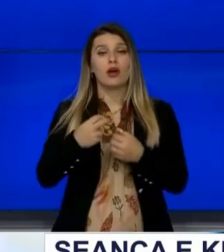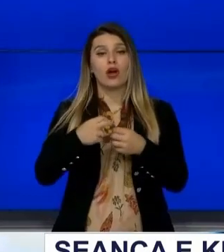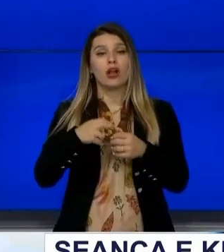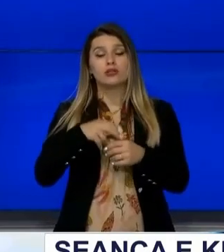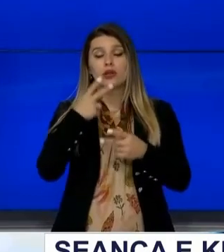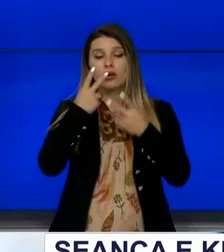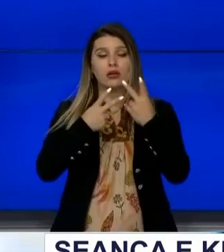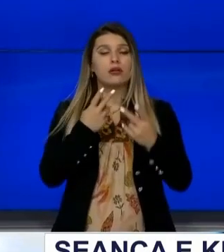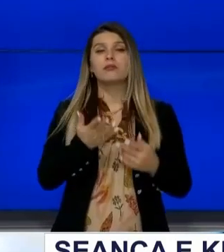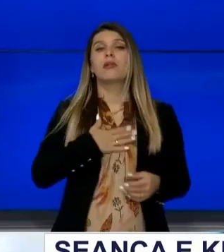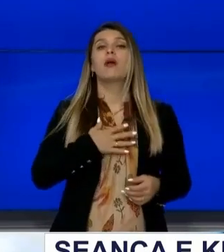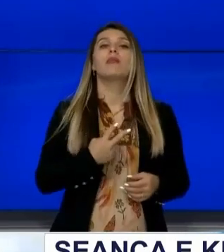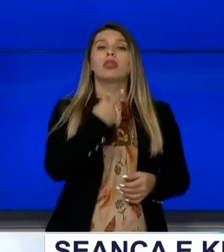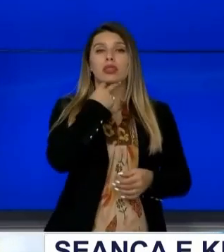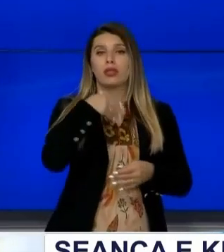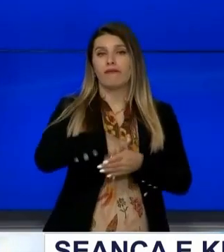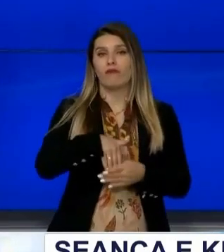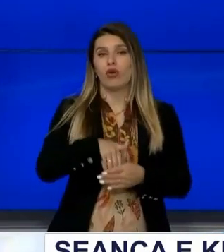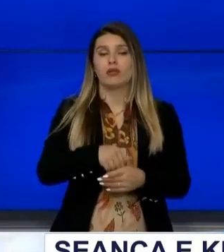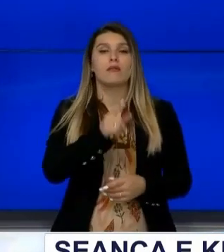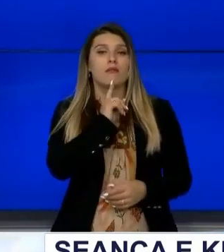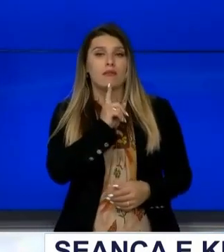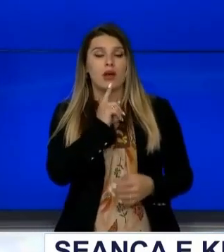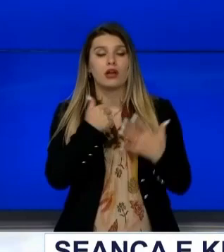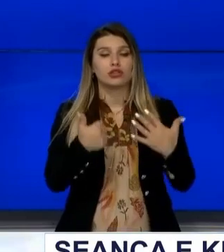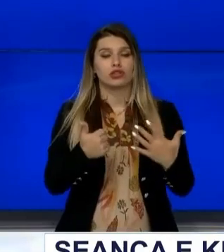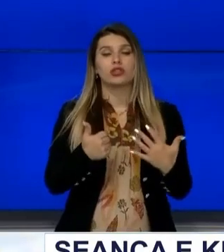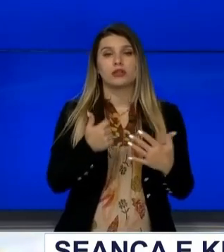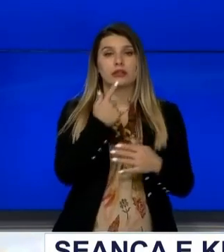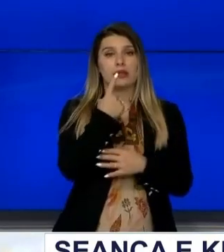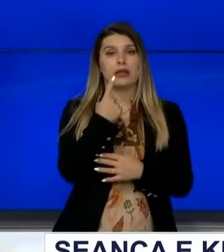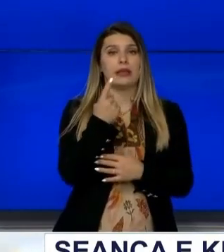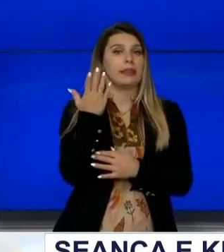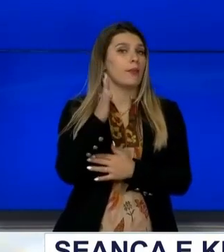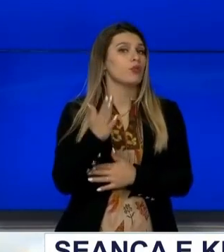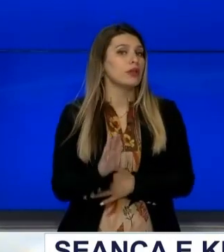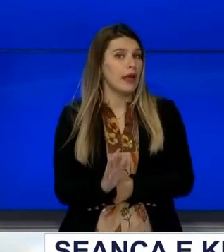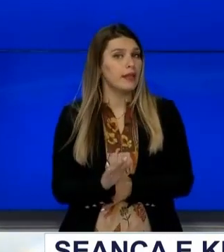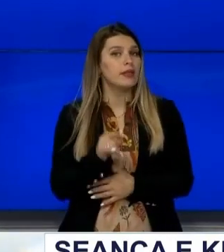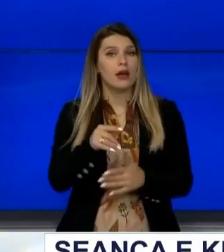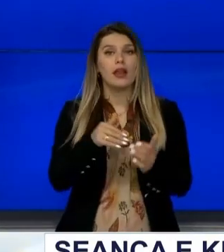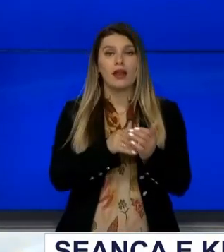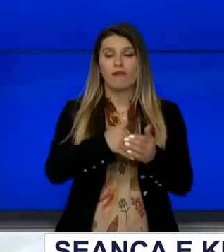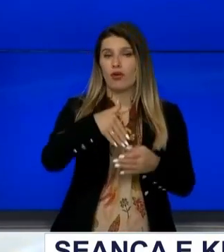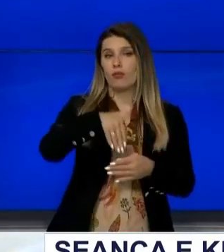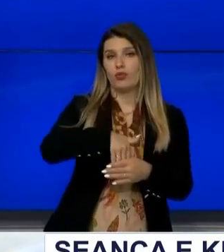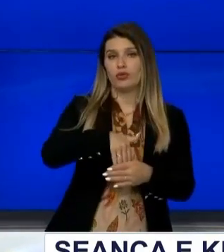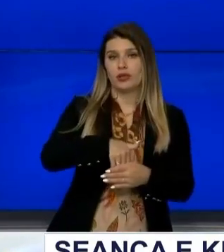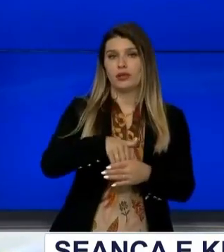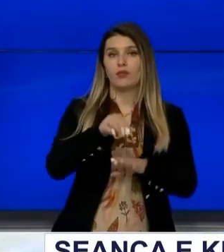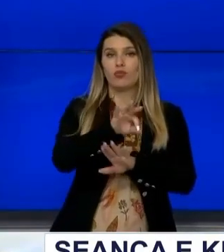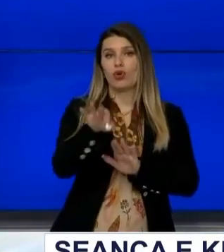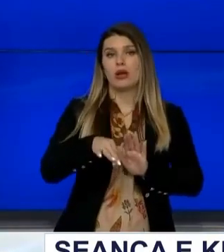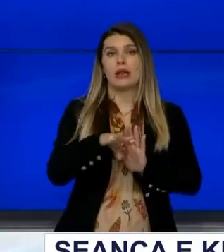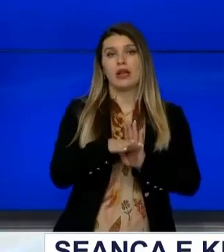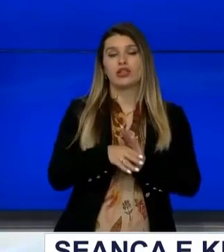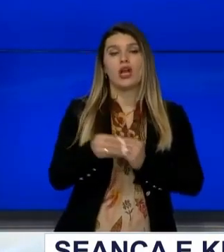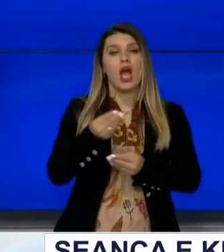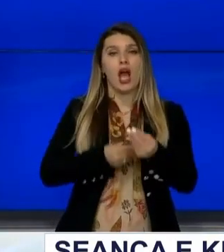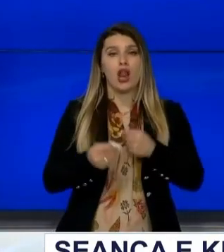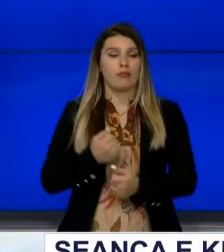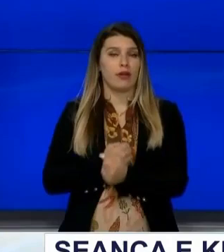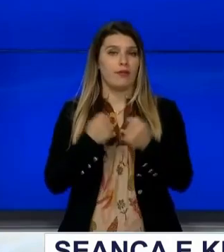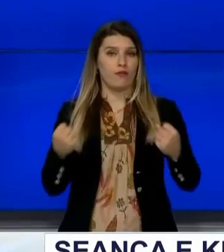dështuar të siguroj votat e shumisës Sa thjesht të gjasht të djetë e një deputetve për të votuar në parim projekt ligjim për rrimë këmbi